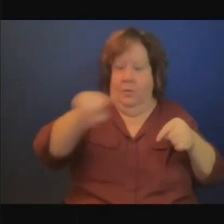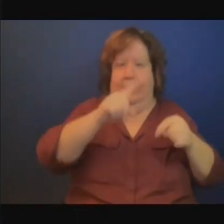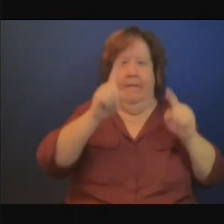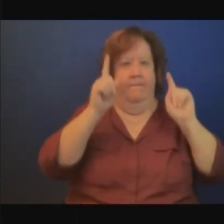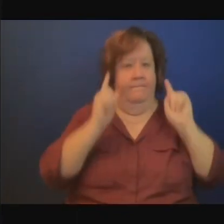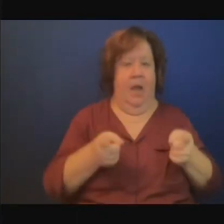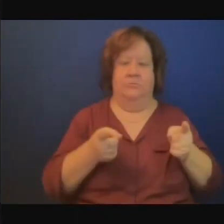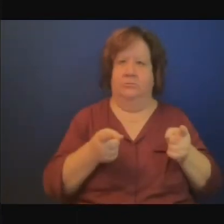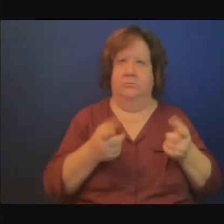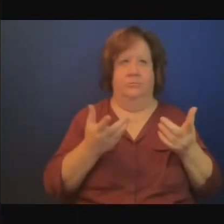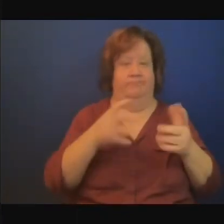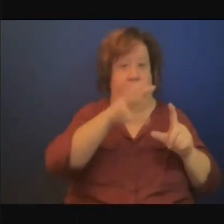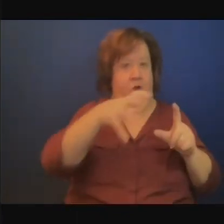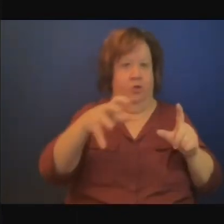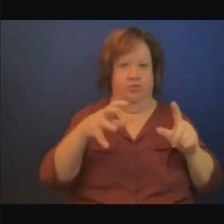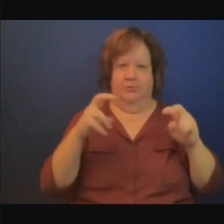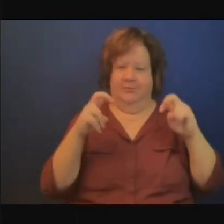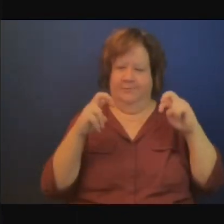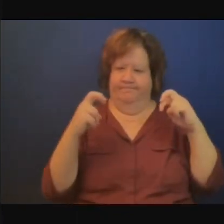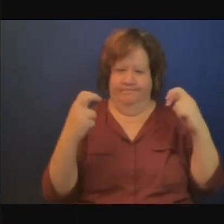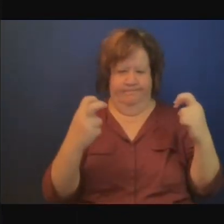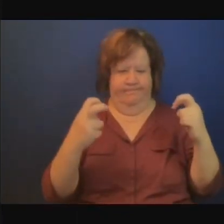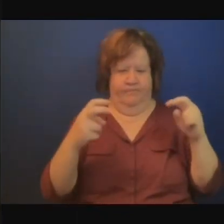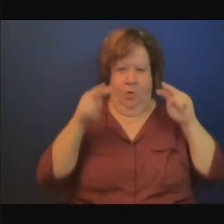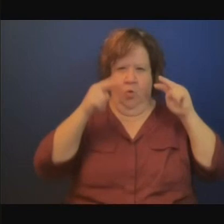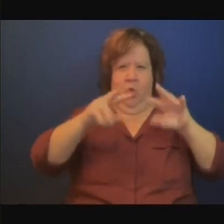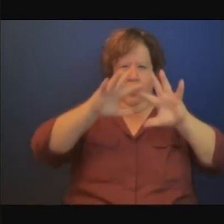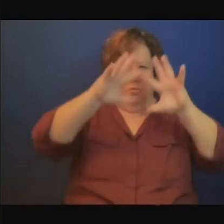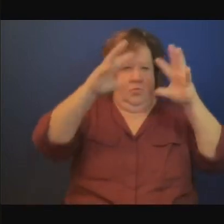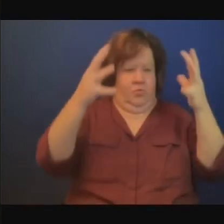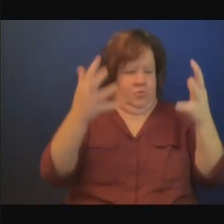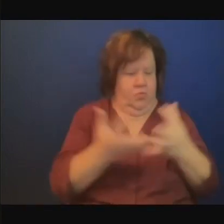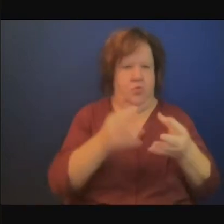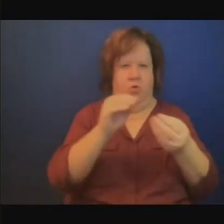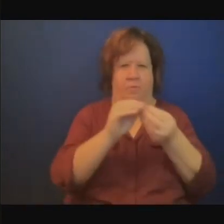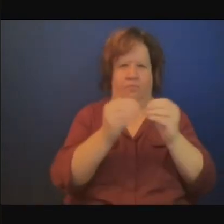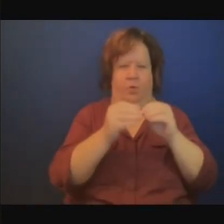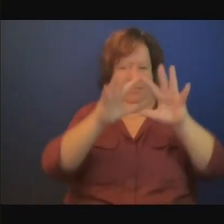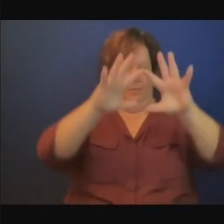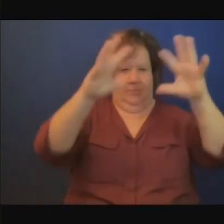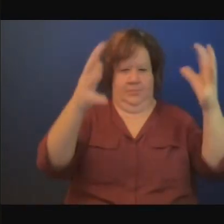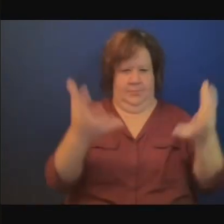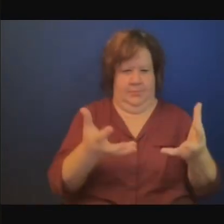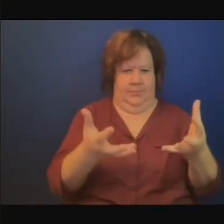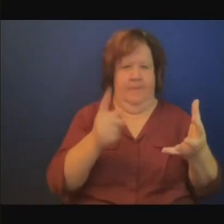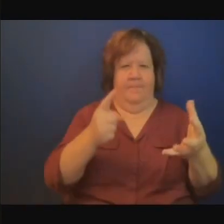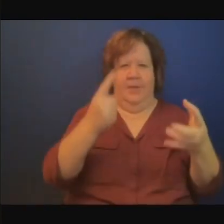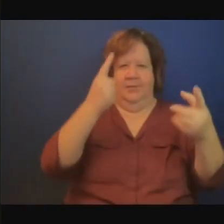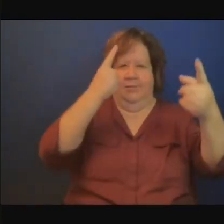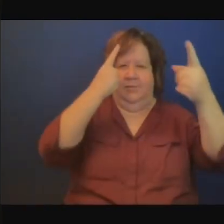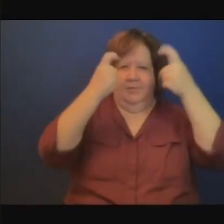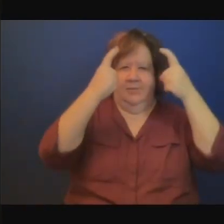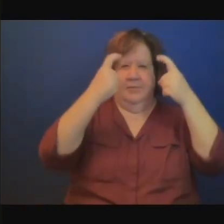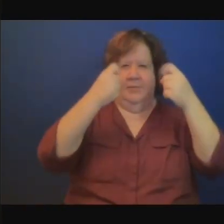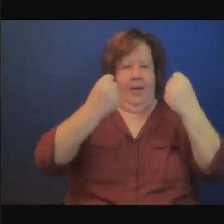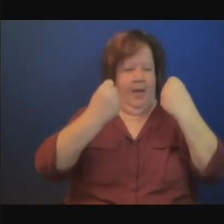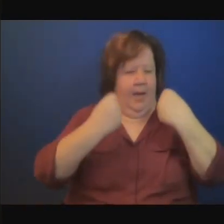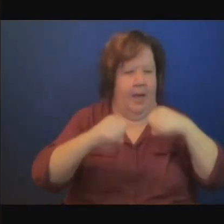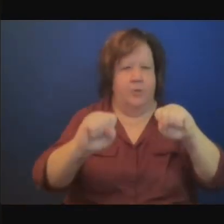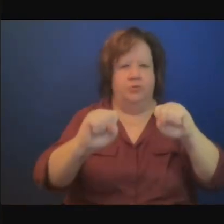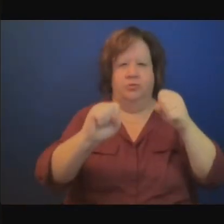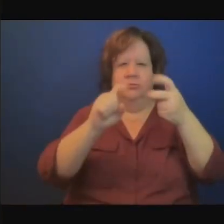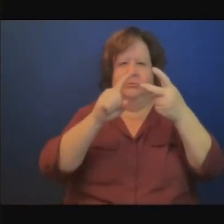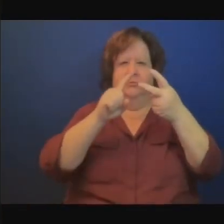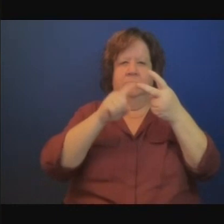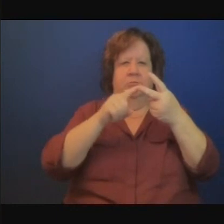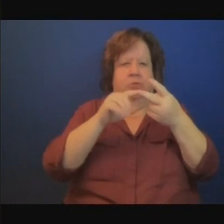examiner tout cela de façon globale et identifier les actions les stratégies qui pourront fonctionner quelque chose que nous ne pourrons